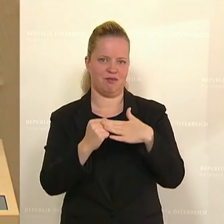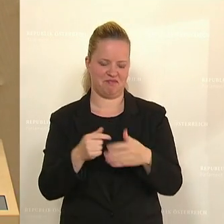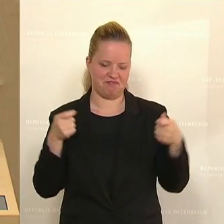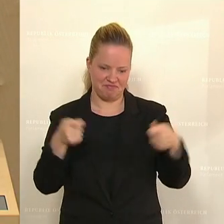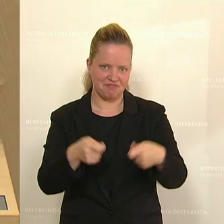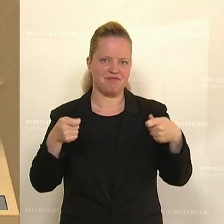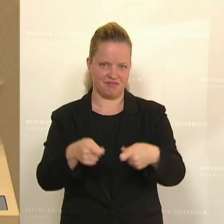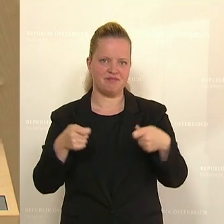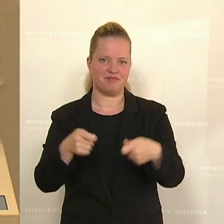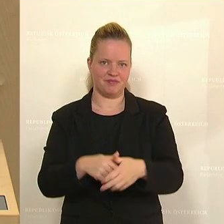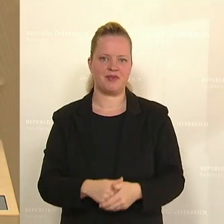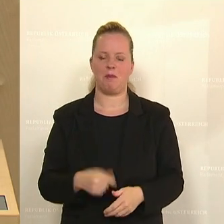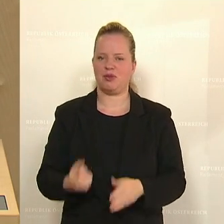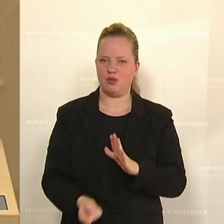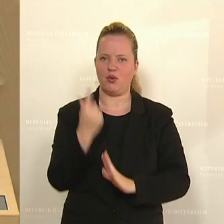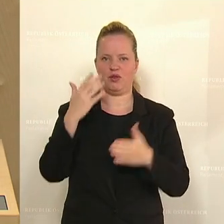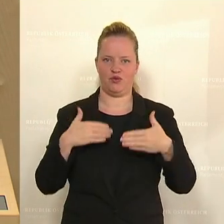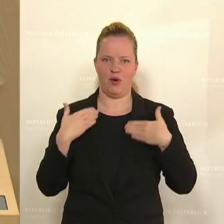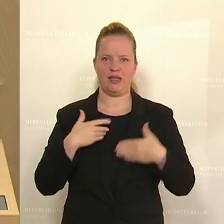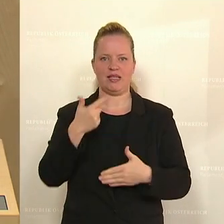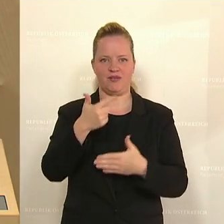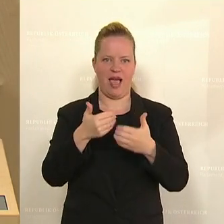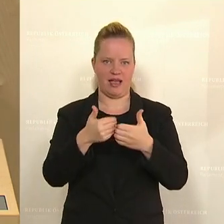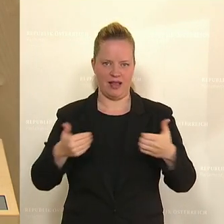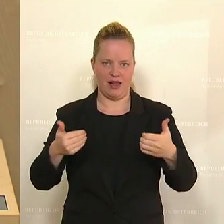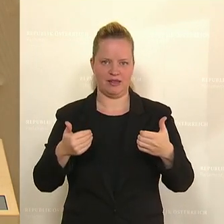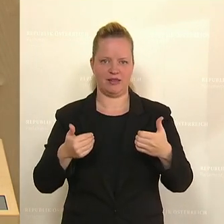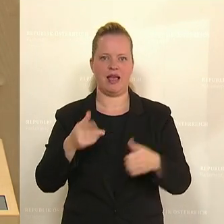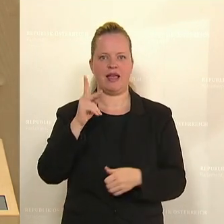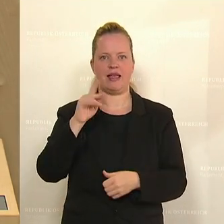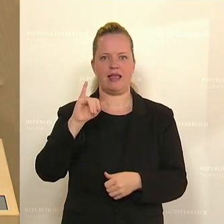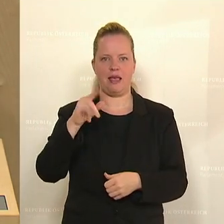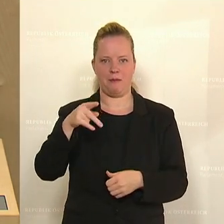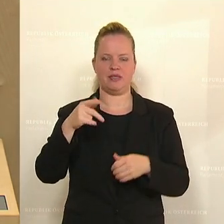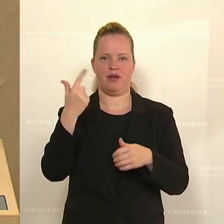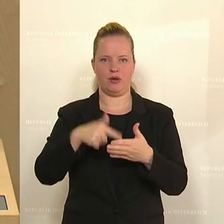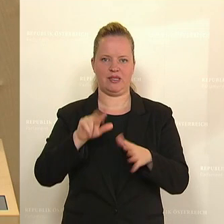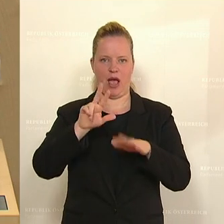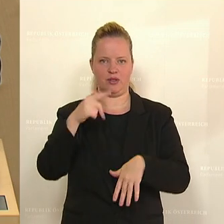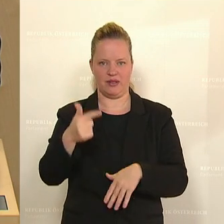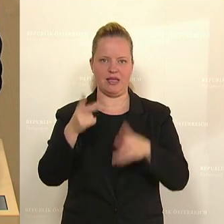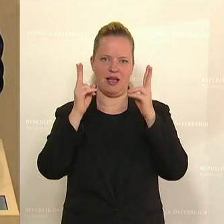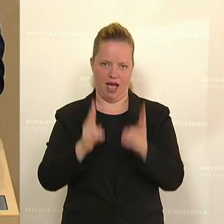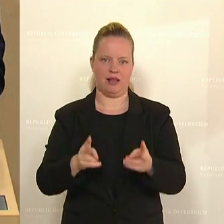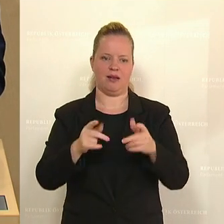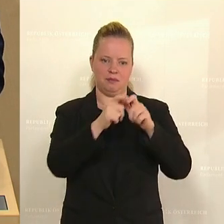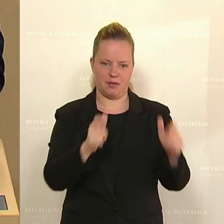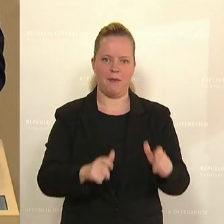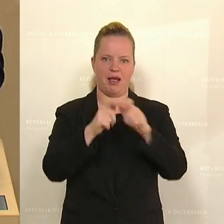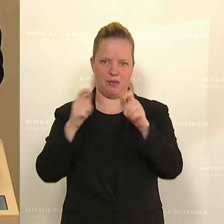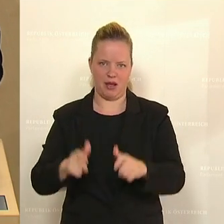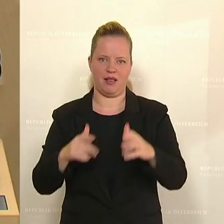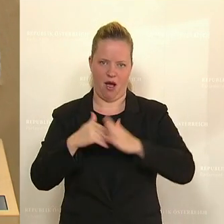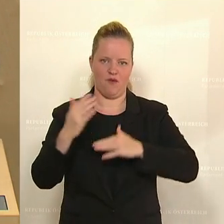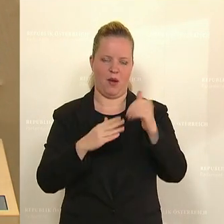dass wir vor allem hier ein zweigeteiltes Gemeindepaket, das KIK 2023, auf die Beine stellen können, wo wir die Gemeinden